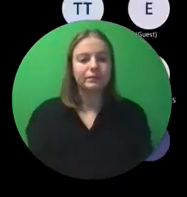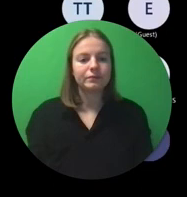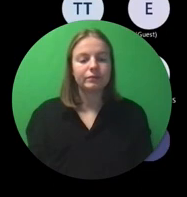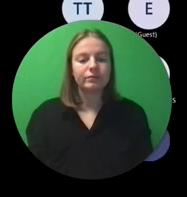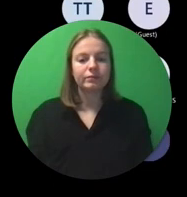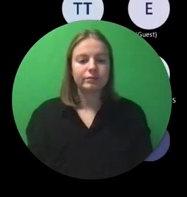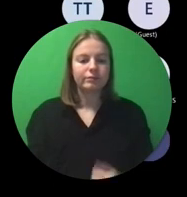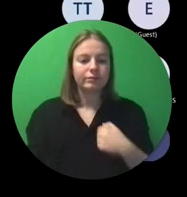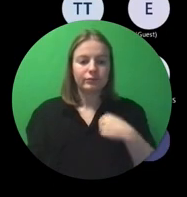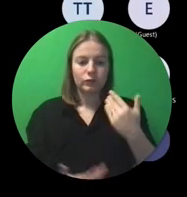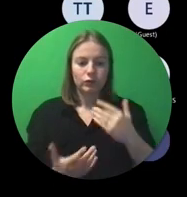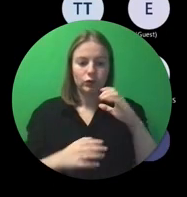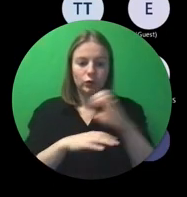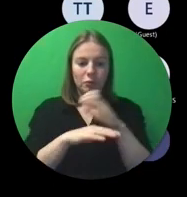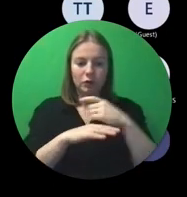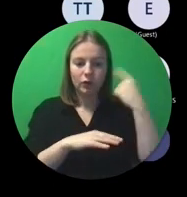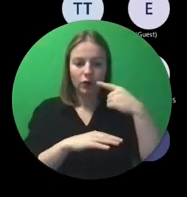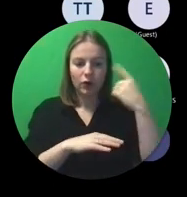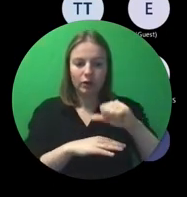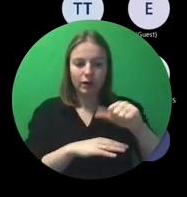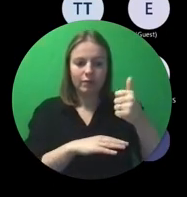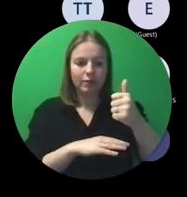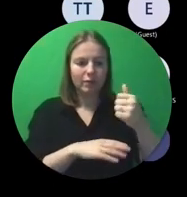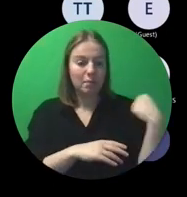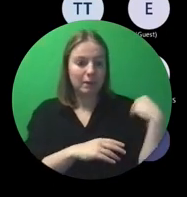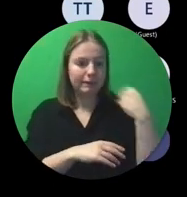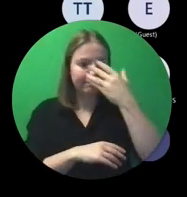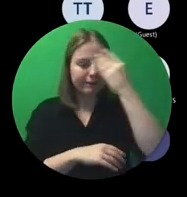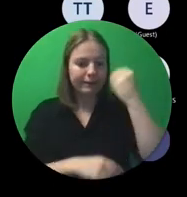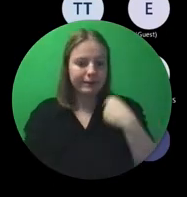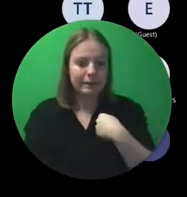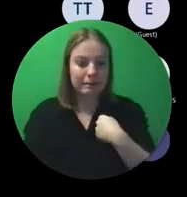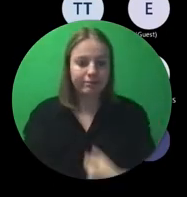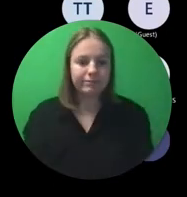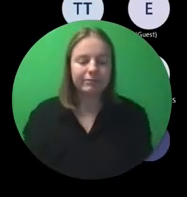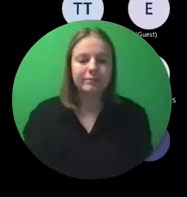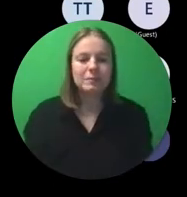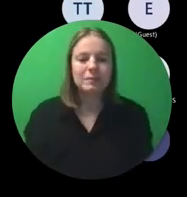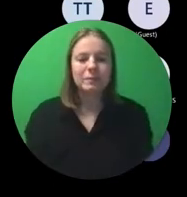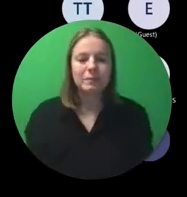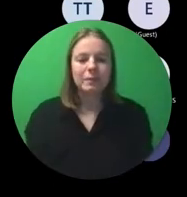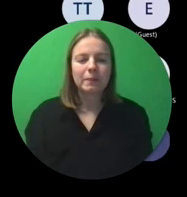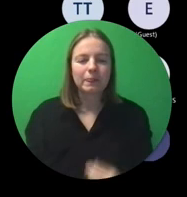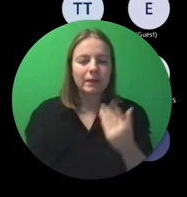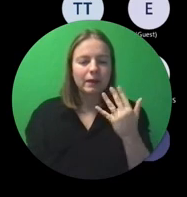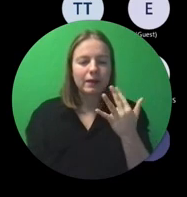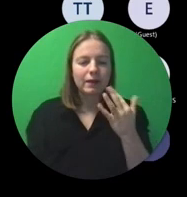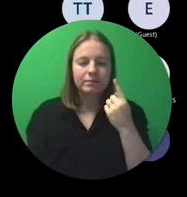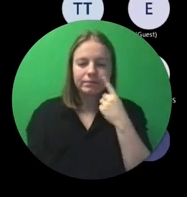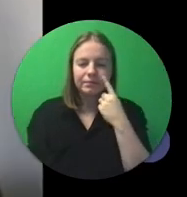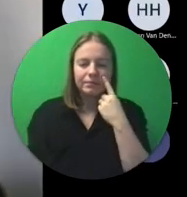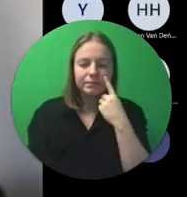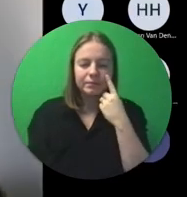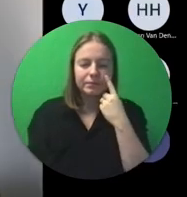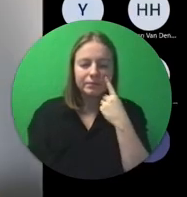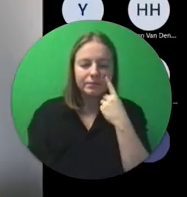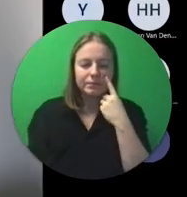Ik zet het computergeluid aan, dat was ik daar straks vergeten. even kijken.